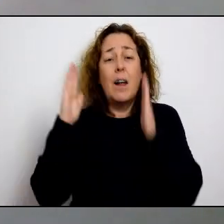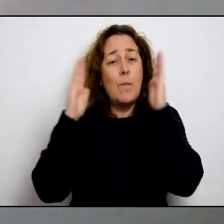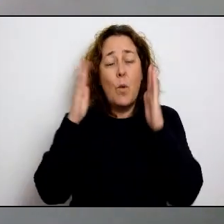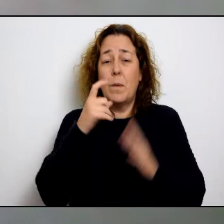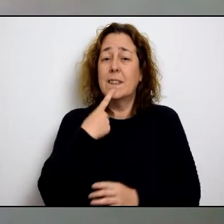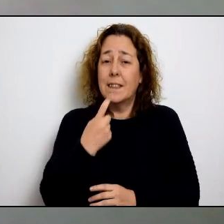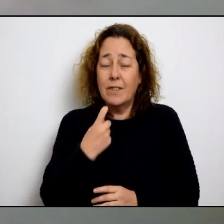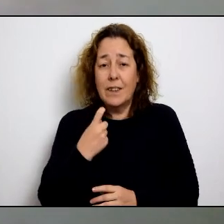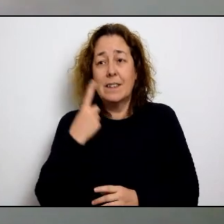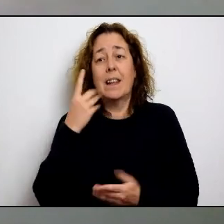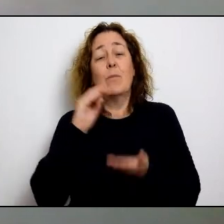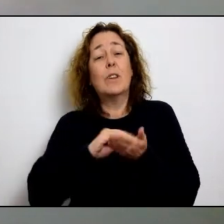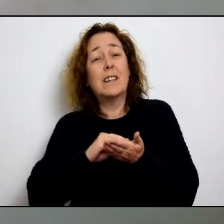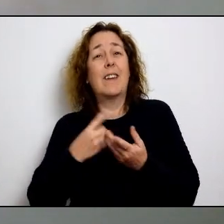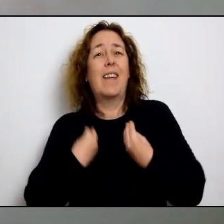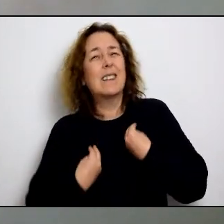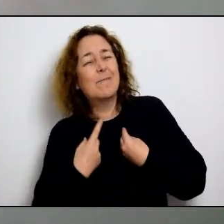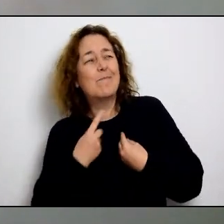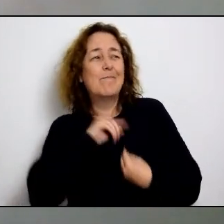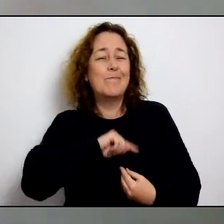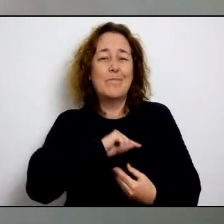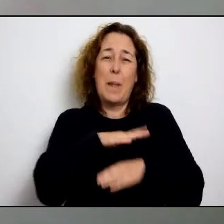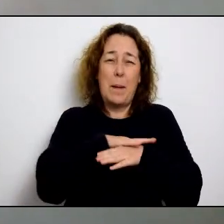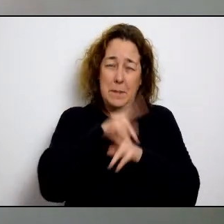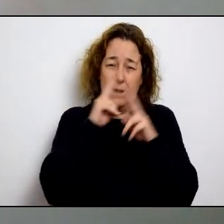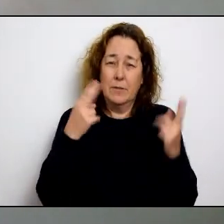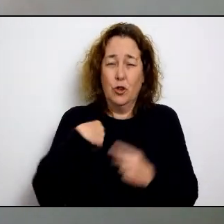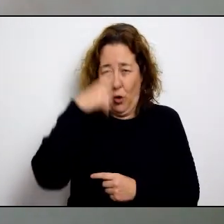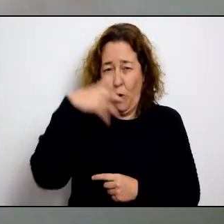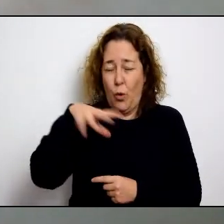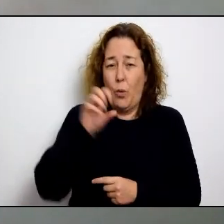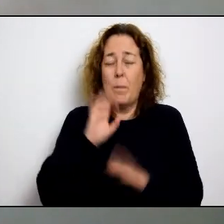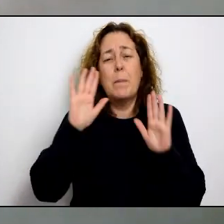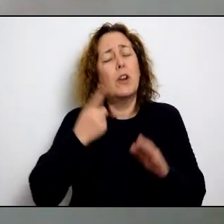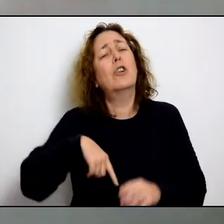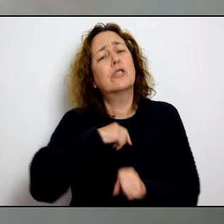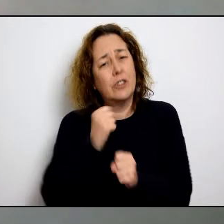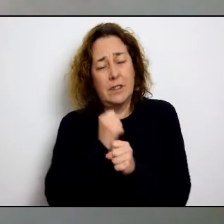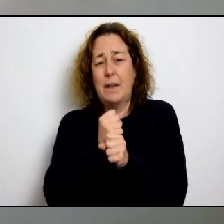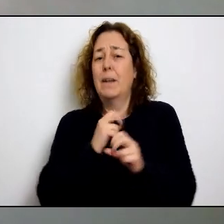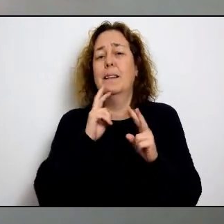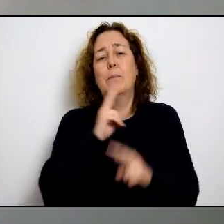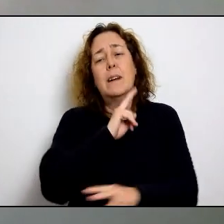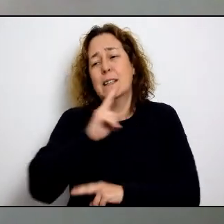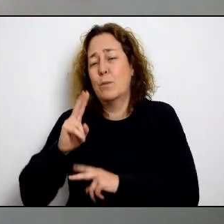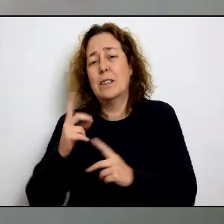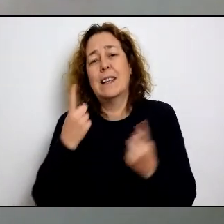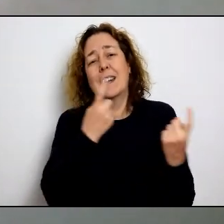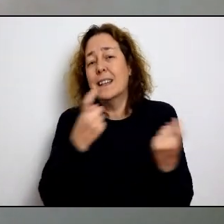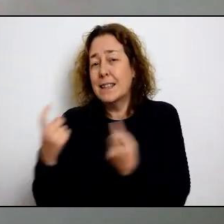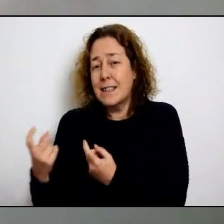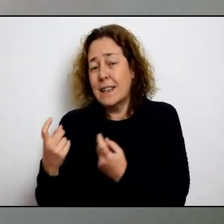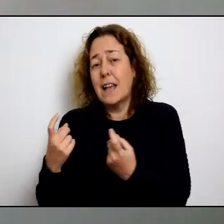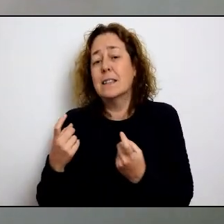tranquil·litat l'administració estarà sempre al vostre costat són moments difícils sé que a vegades es tenen sospicàcies respecte a l'administració pública ho